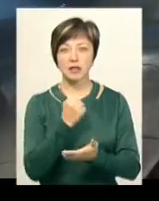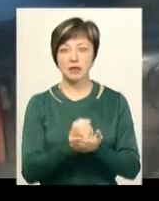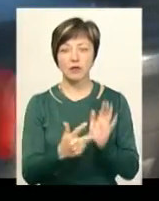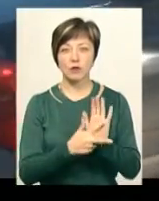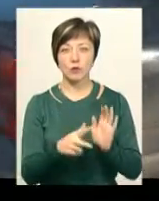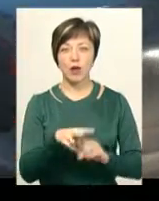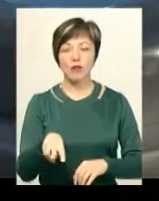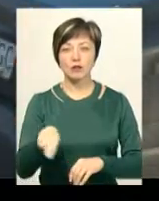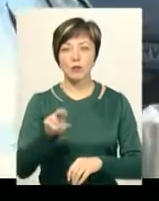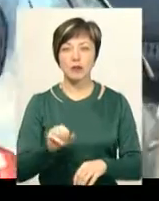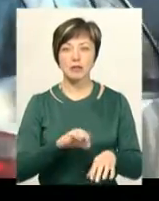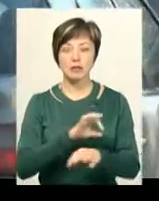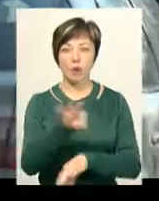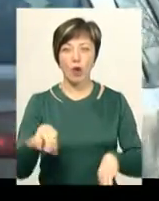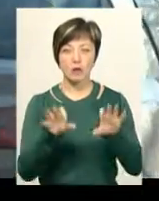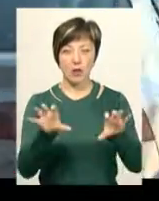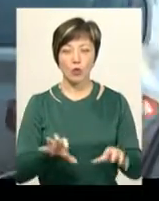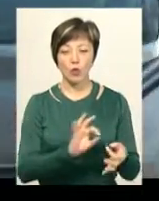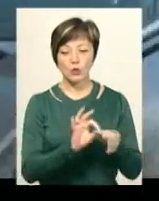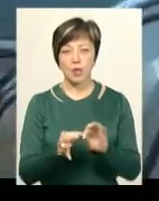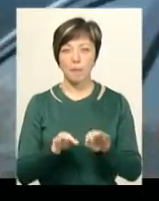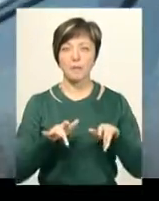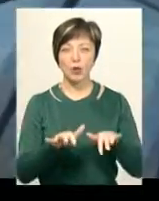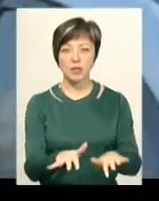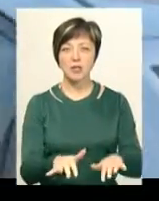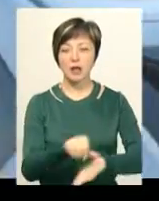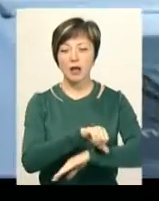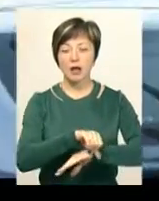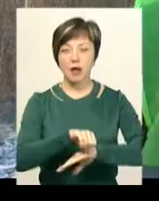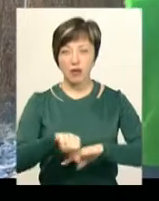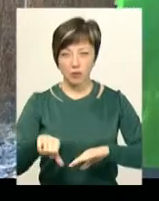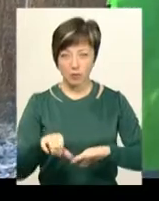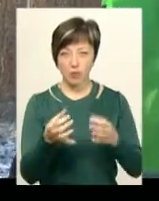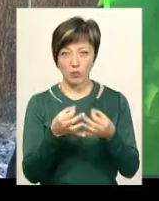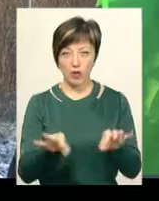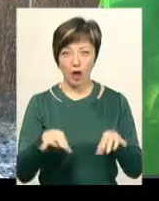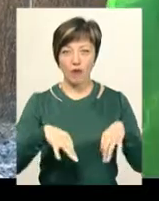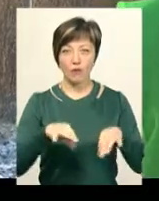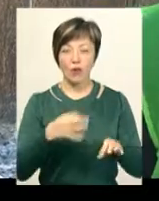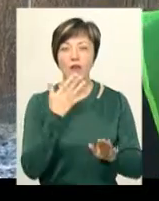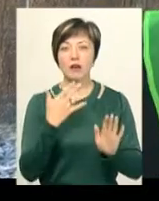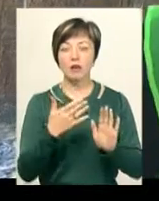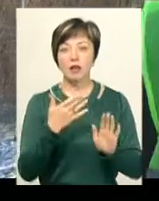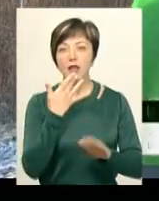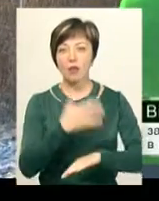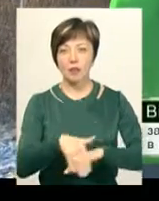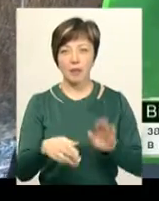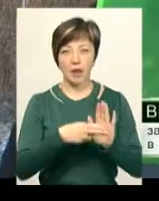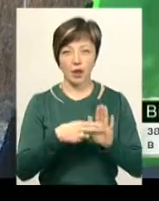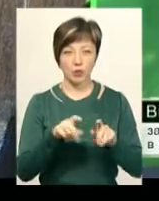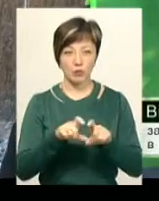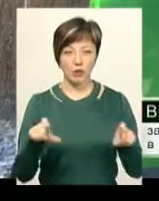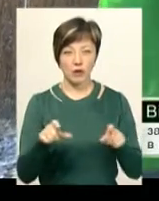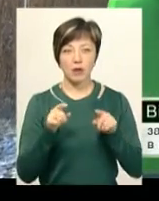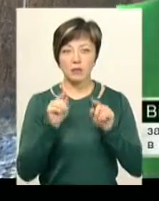8 листопада законопроекти, що ускладнюють процес розмитнення авто на іноземних номерах. «Провернути увагу влади до того, що вони